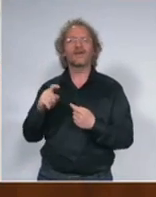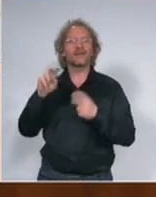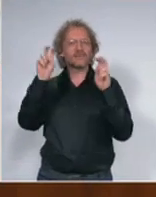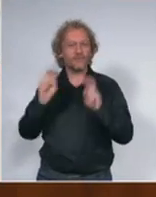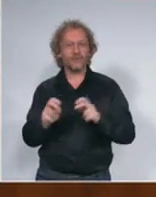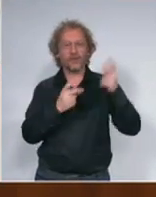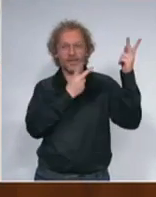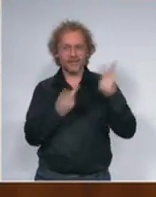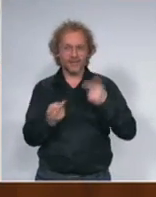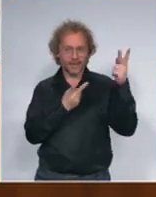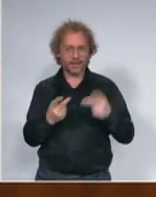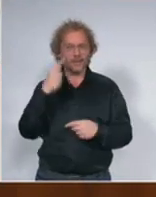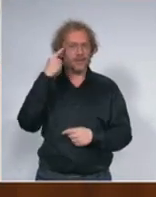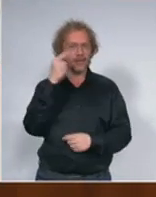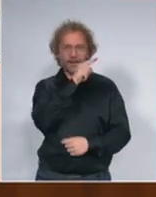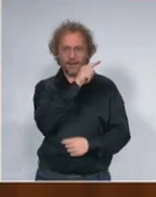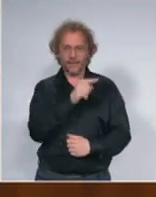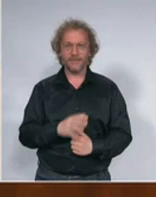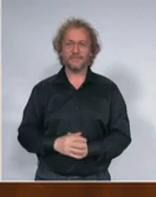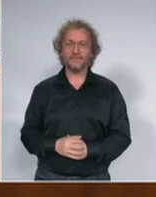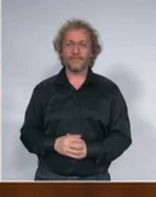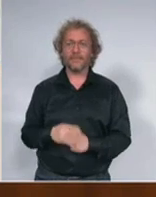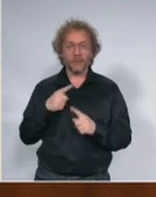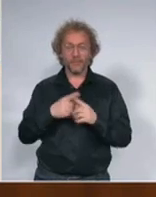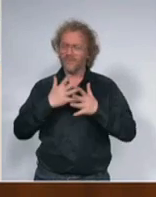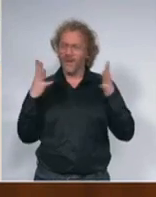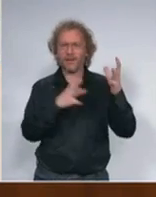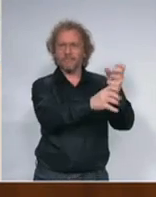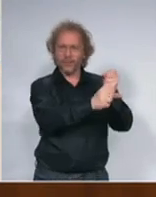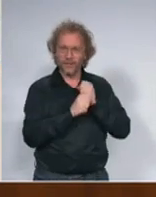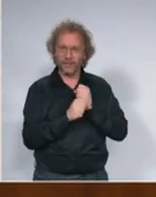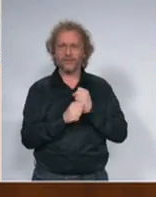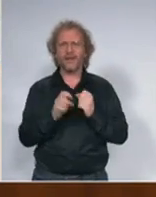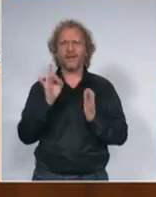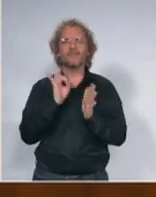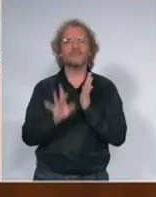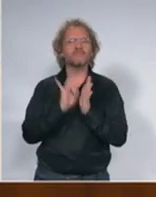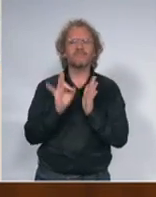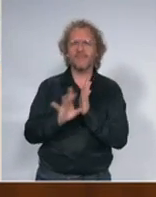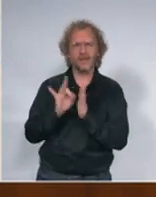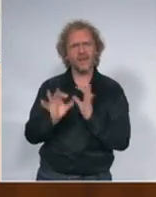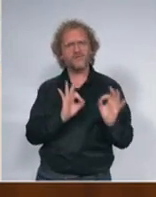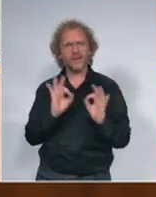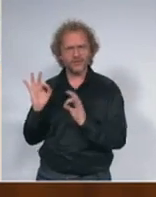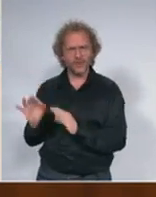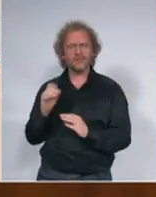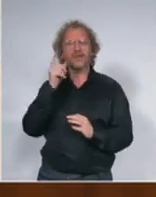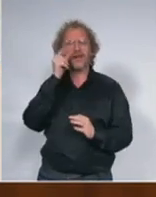i efikasnost zaista Narodne banke Srbije. Otvorili smo